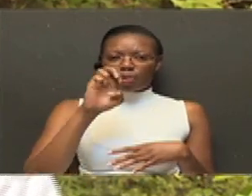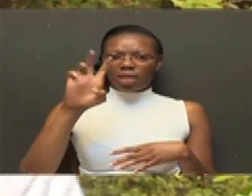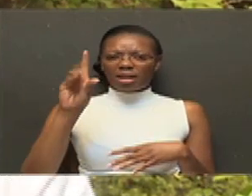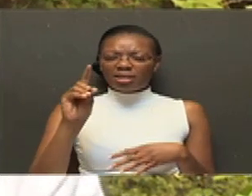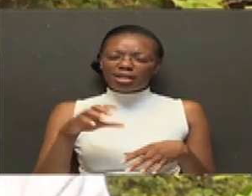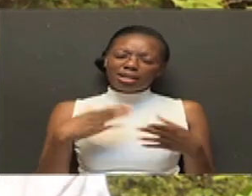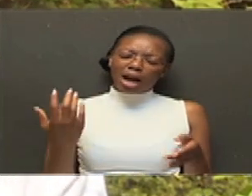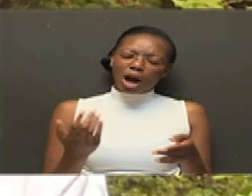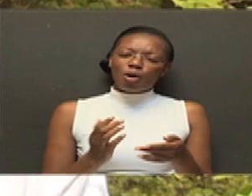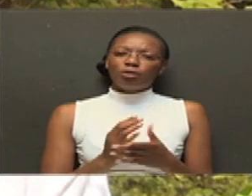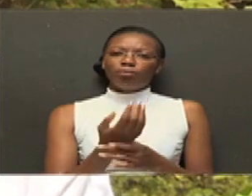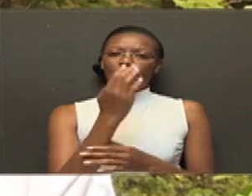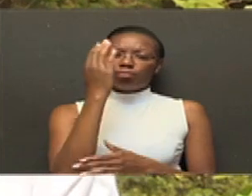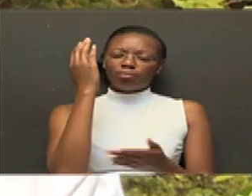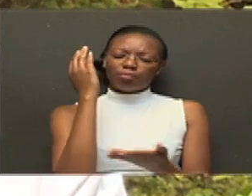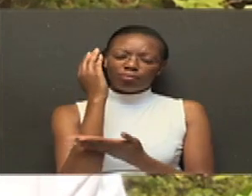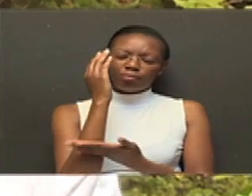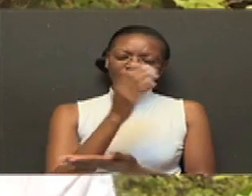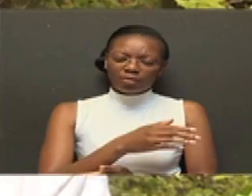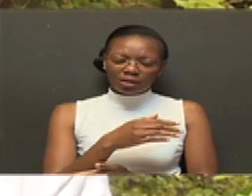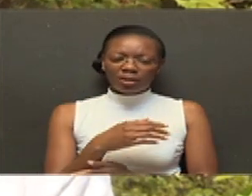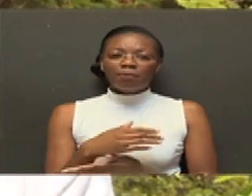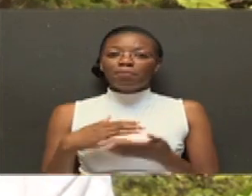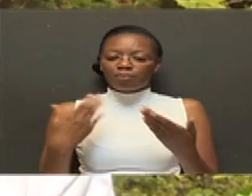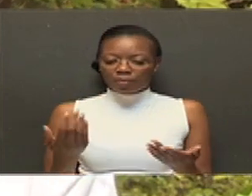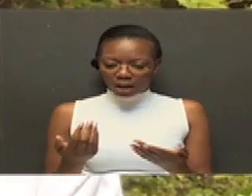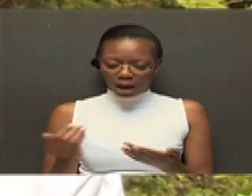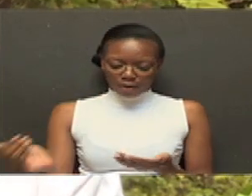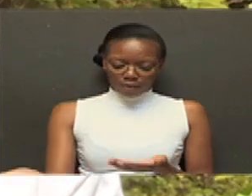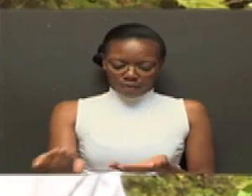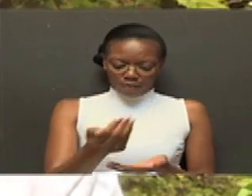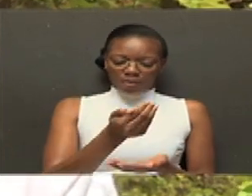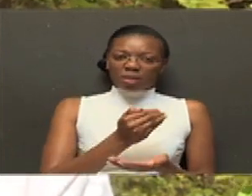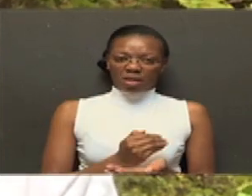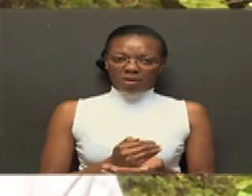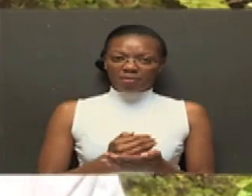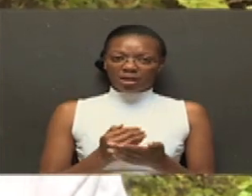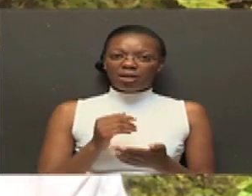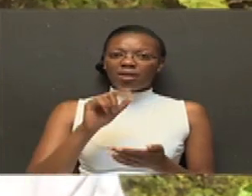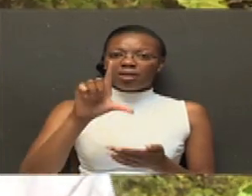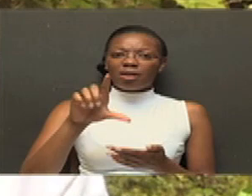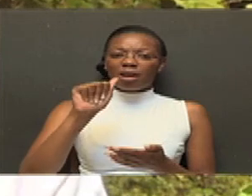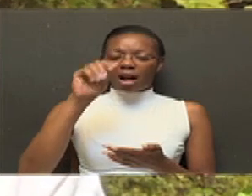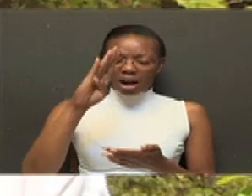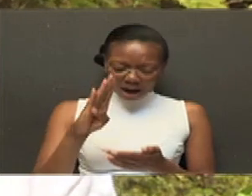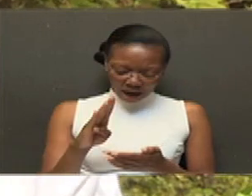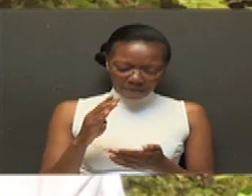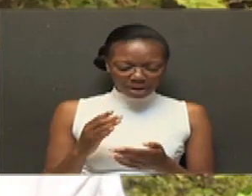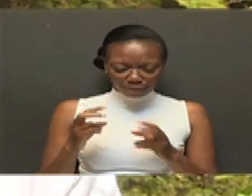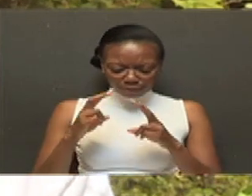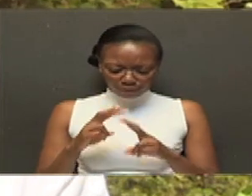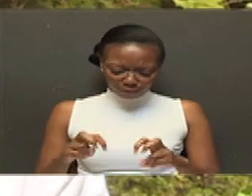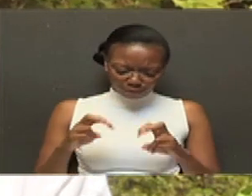tumefanya utafiti katika laboratory, tukaona inaweza kuwa mwiti inaweza tumika kama cash crop. Maana ya kupropageti ni sababu tunahuzia farmers.